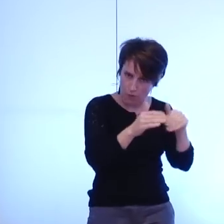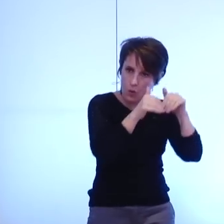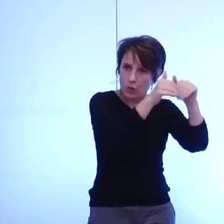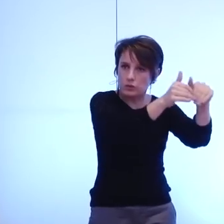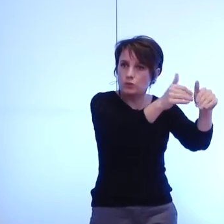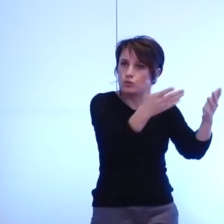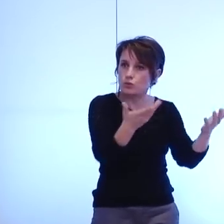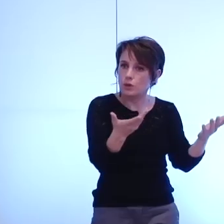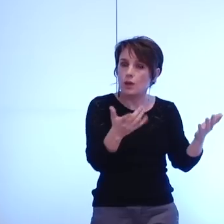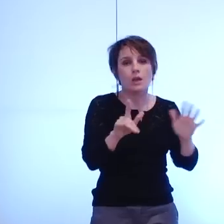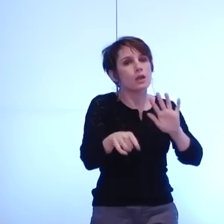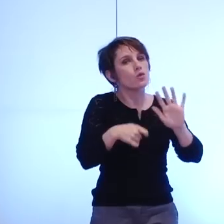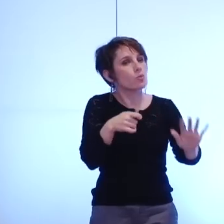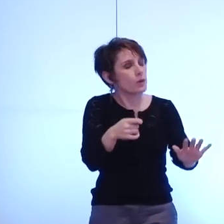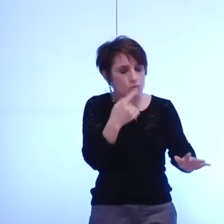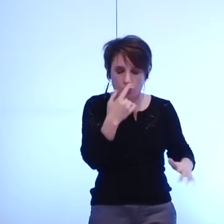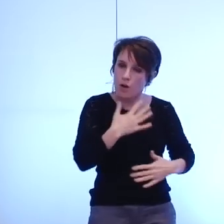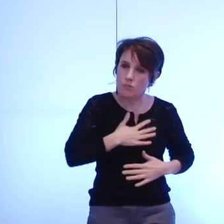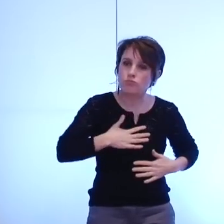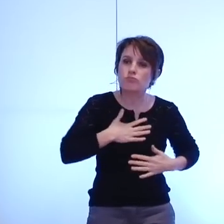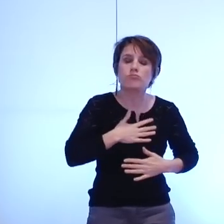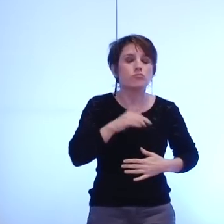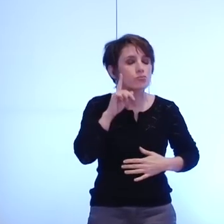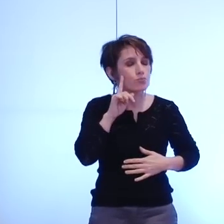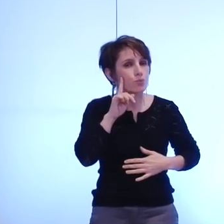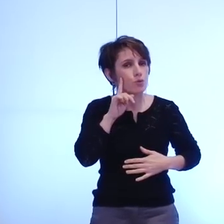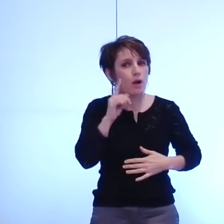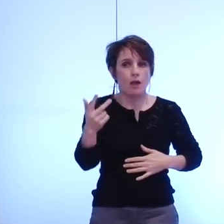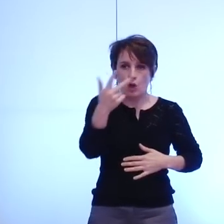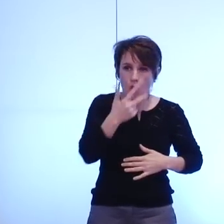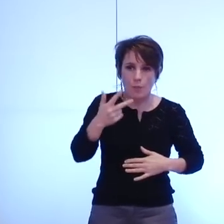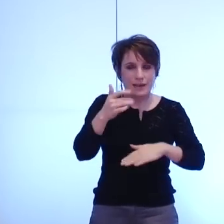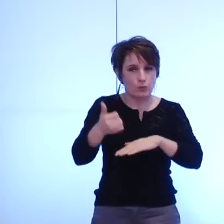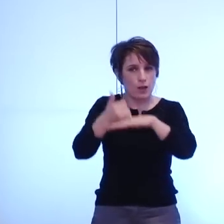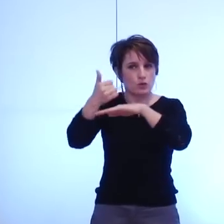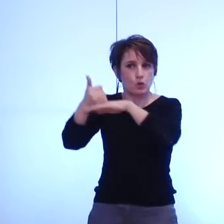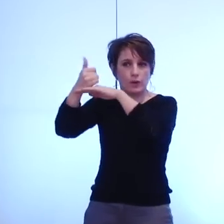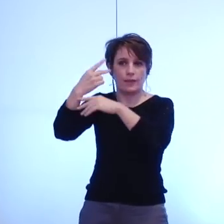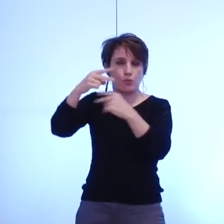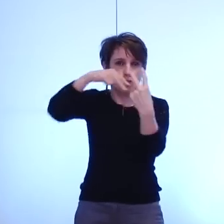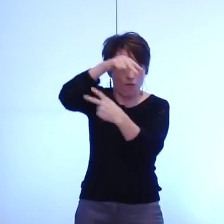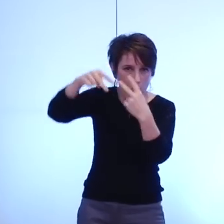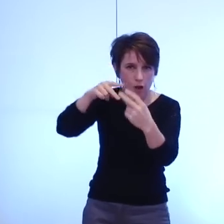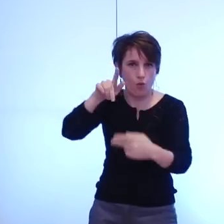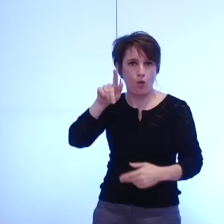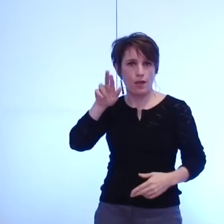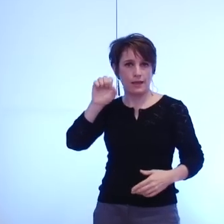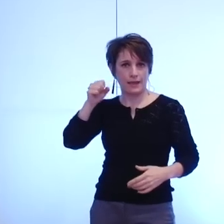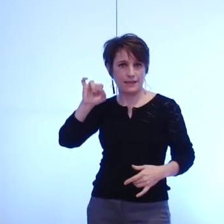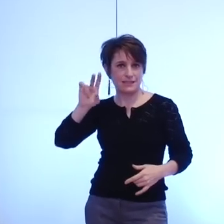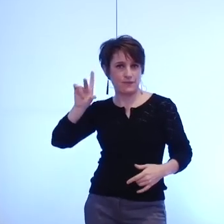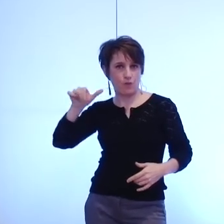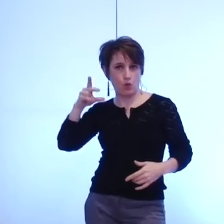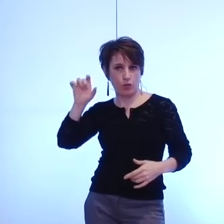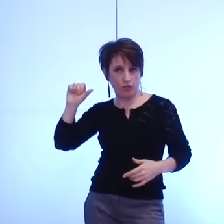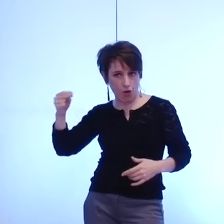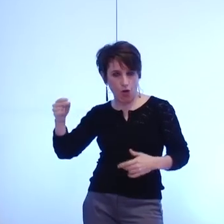fois du rappel que les trois autorités organisatrices de transport le voir au nez le grésil vaudan et le syndicat des